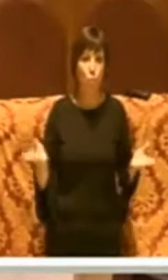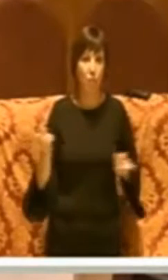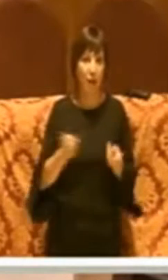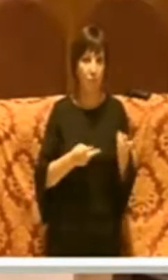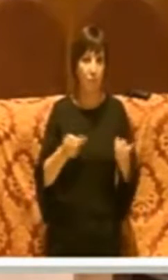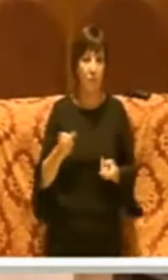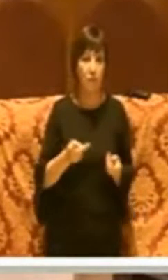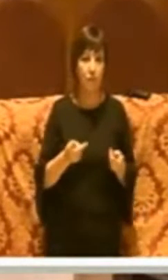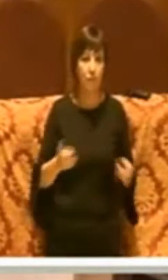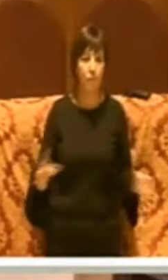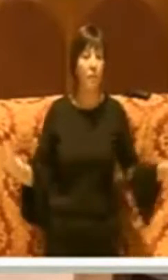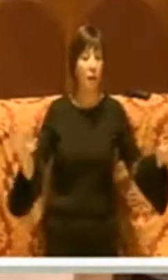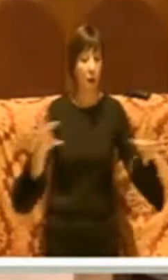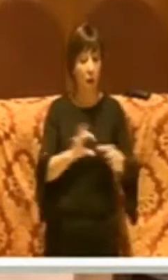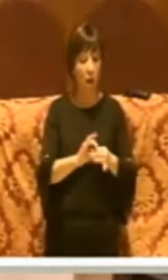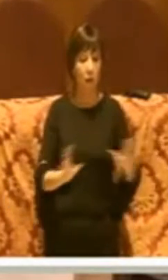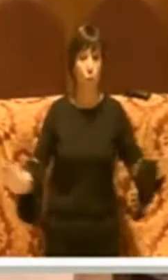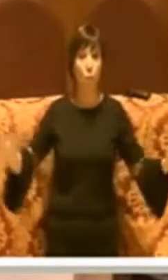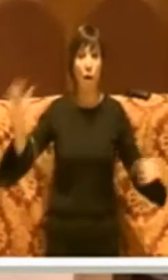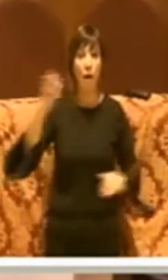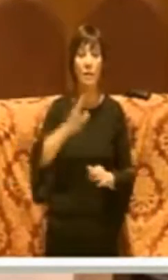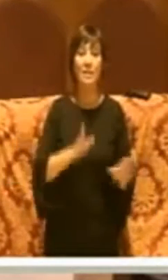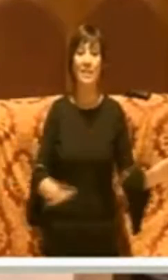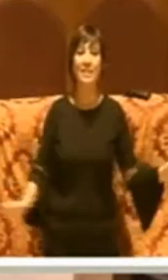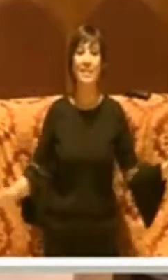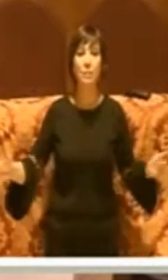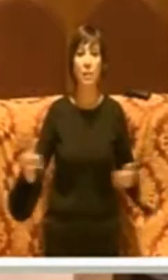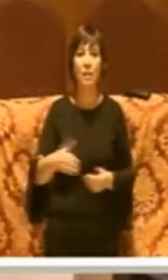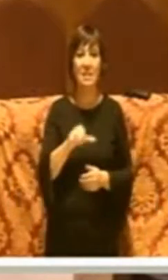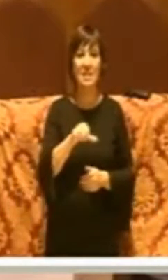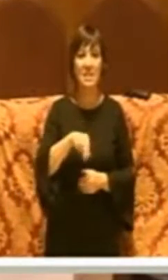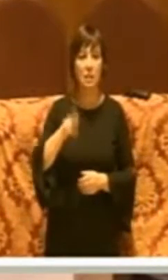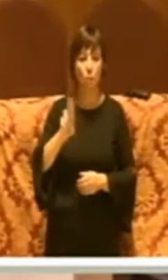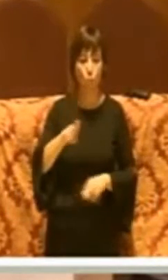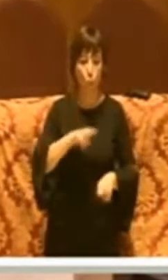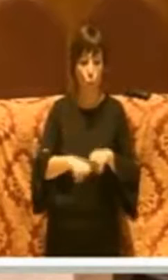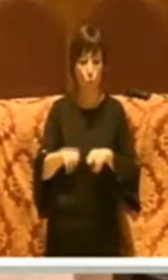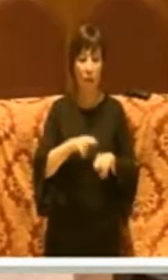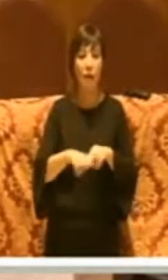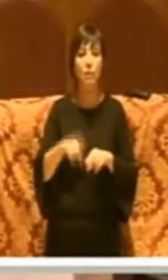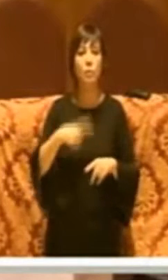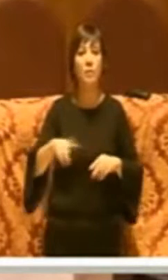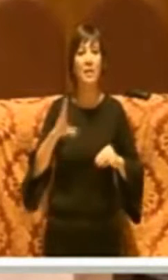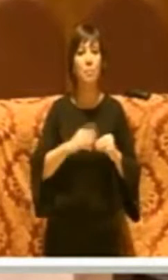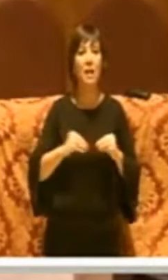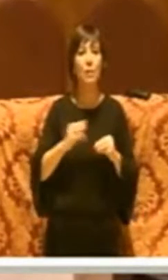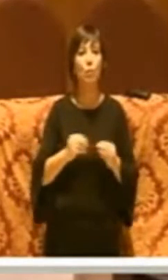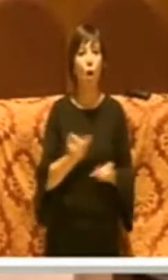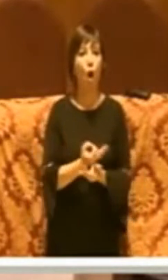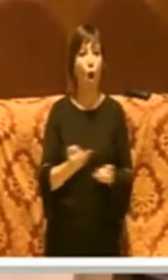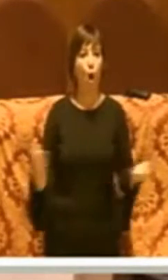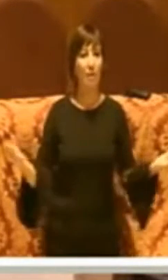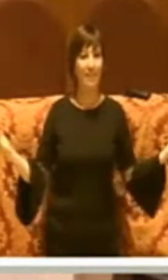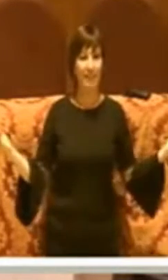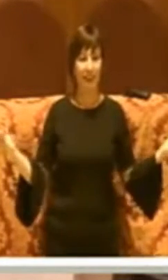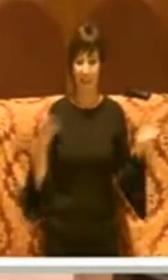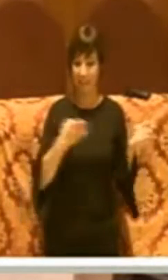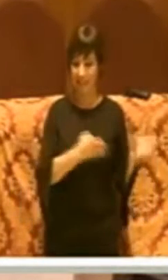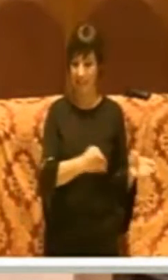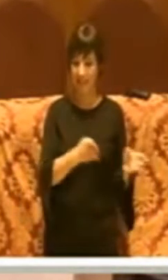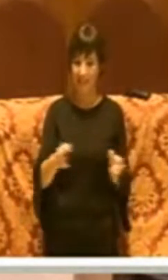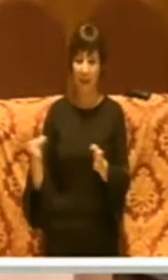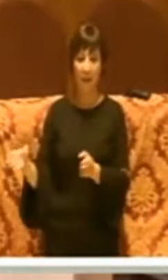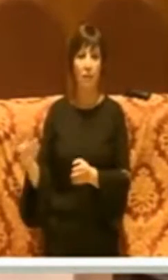Ebbene, l'accordo quadro oggi al Dipartimento Simu è utilizzato per la manutenzione ordinaria delle strade.